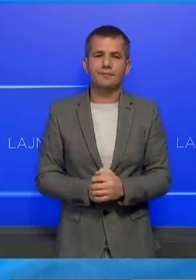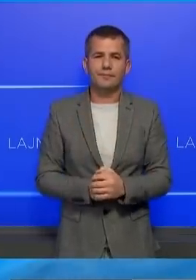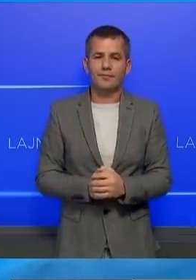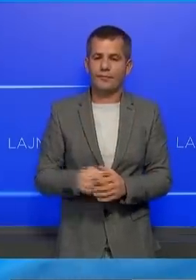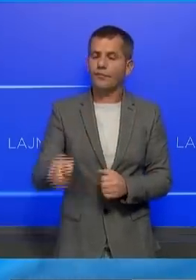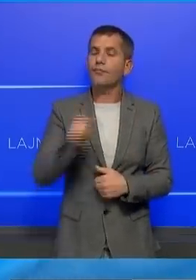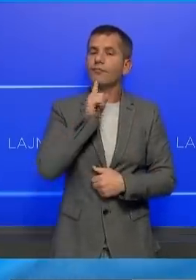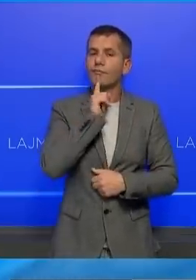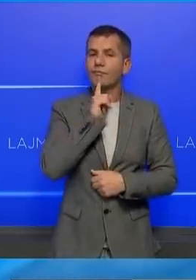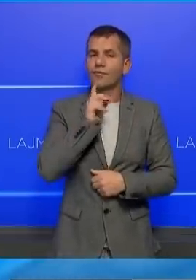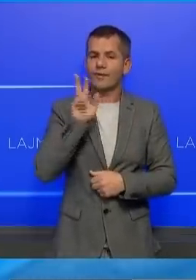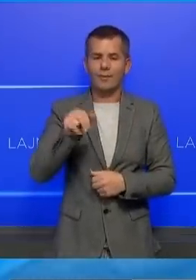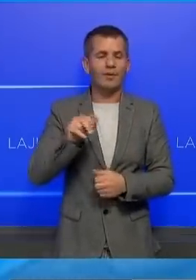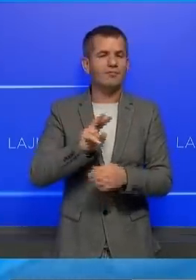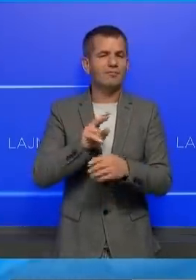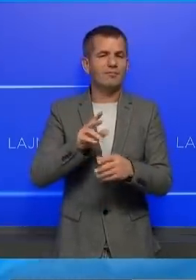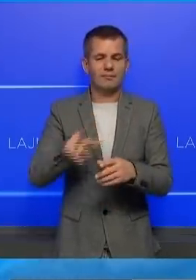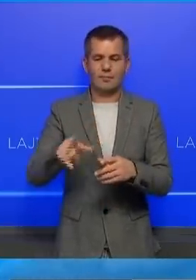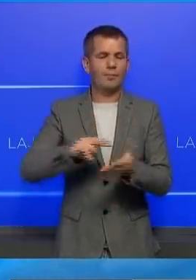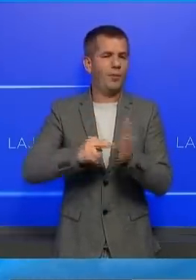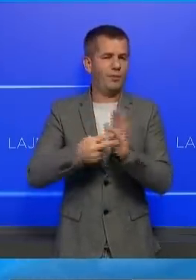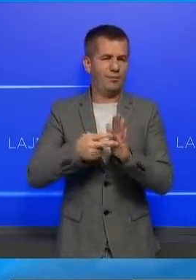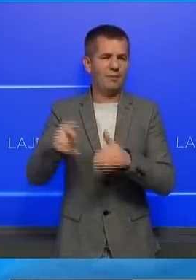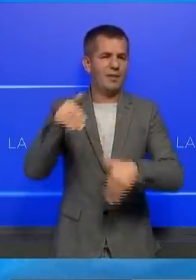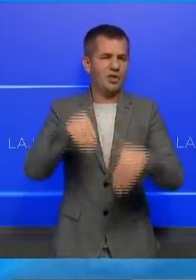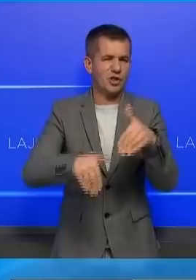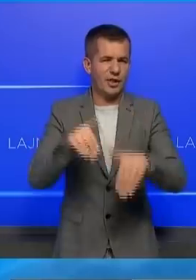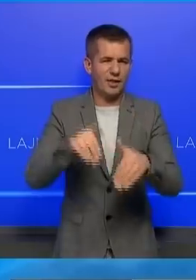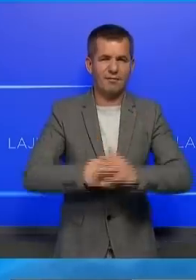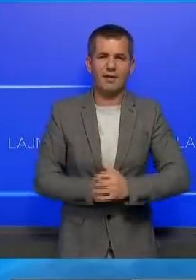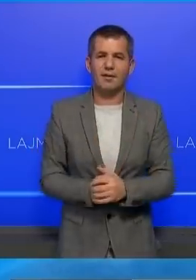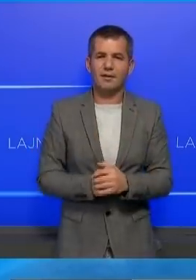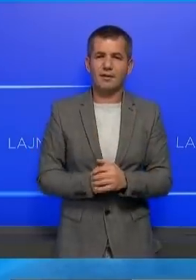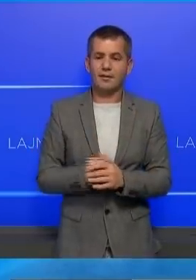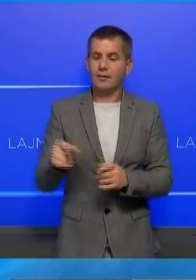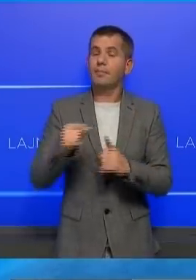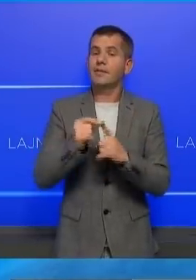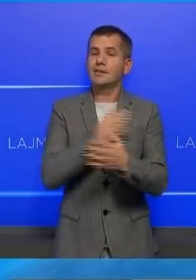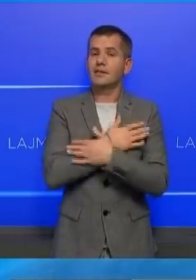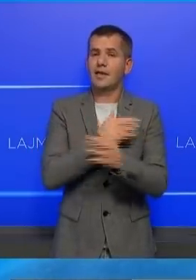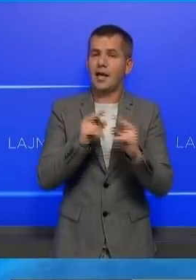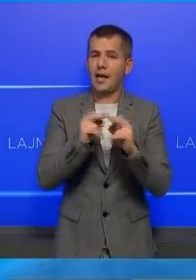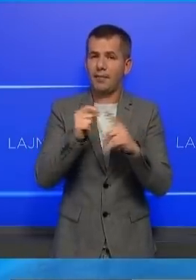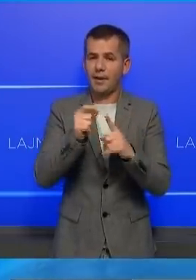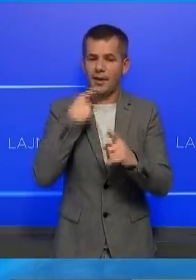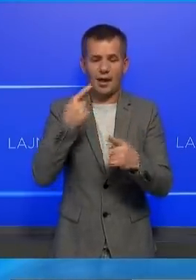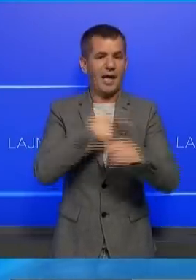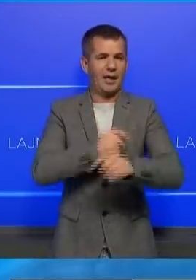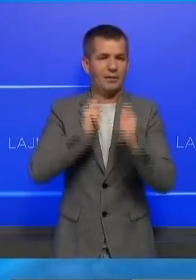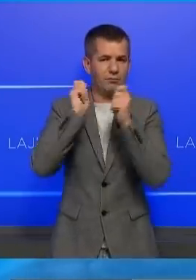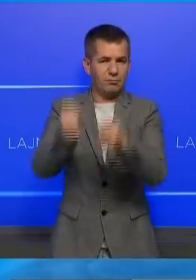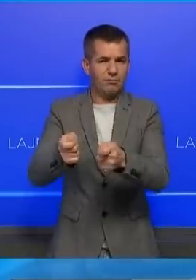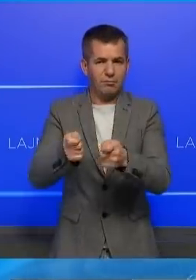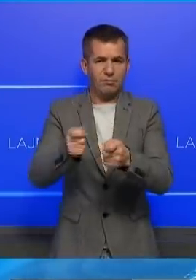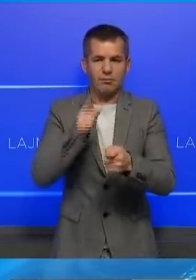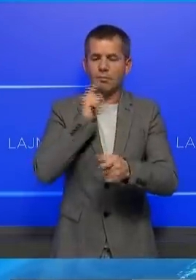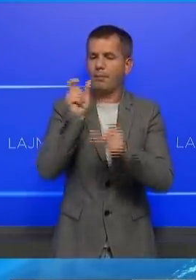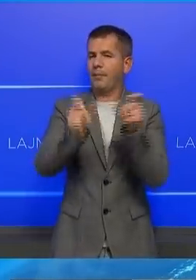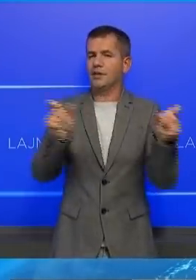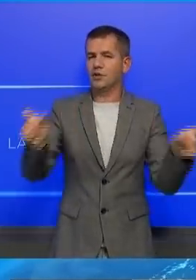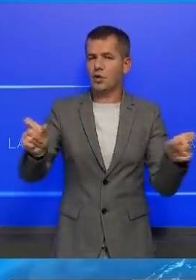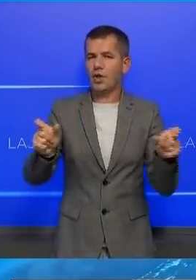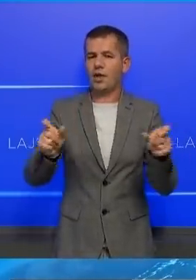pretendimet se ka pansur paregullësin në procesin zxedhore. Nga pëza apo një oftojnë se ankesat janë përraqitur nga individ,